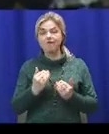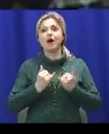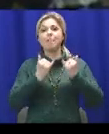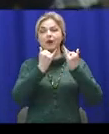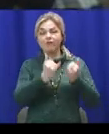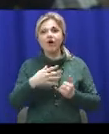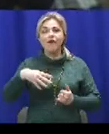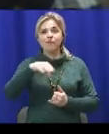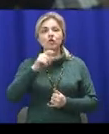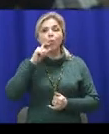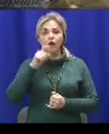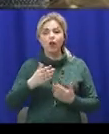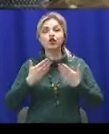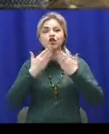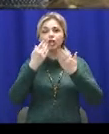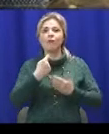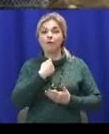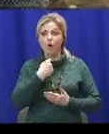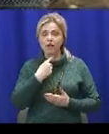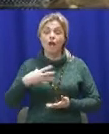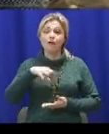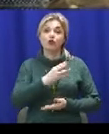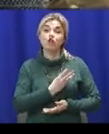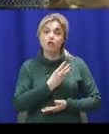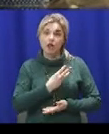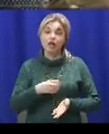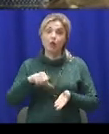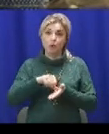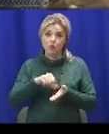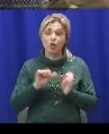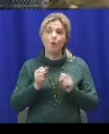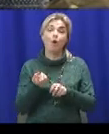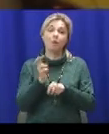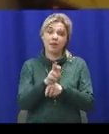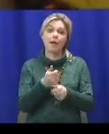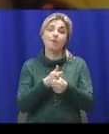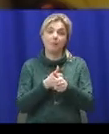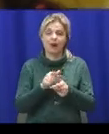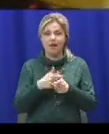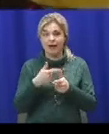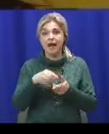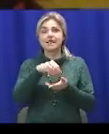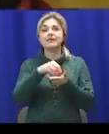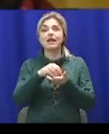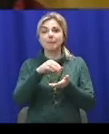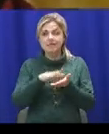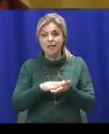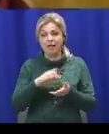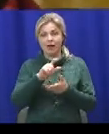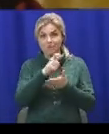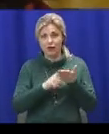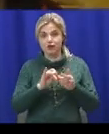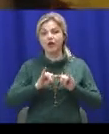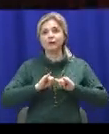читанням «Голос». Усі охочі долучитися до акції можуть завітати до бібліотеки або записати вірш і поширити його у